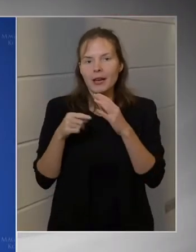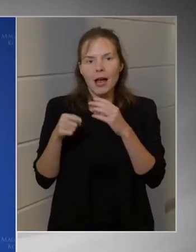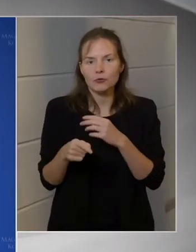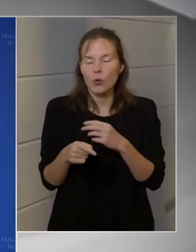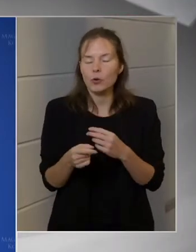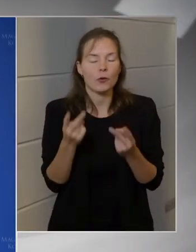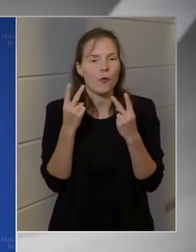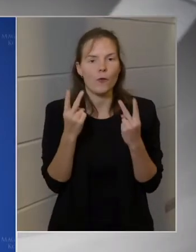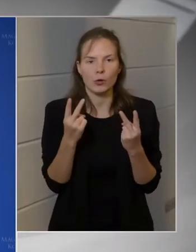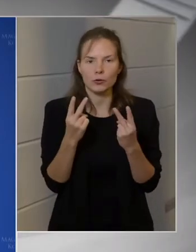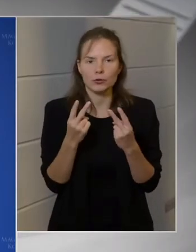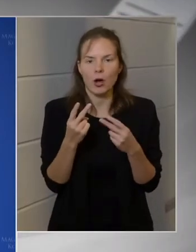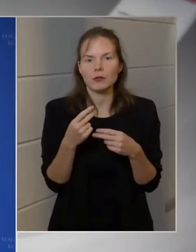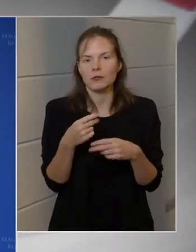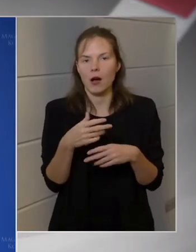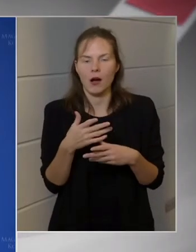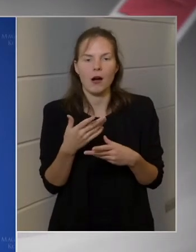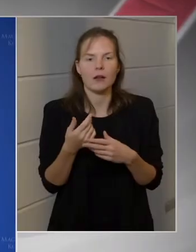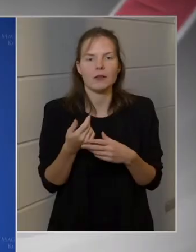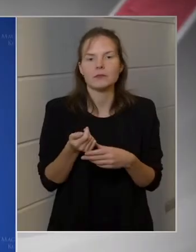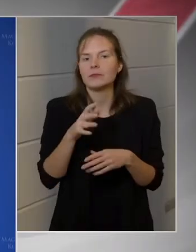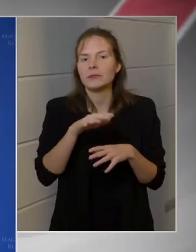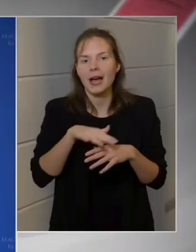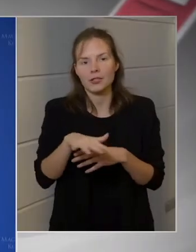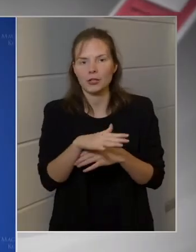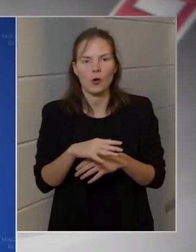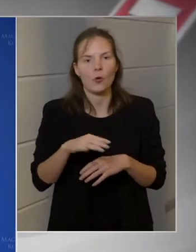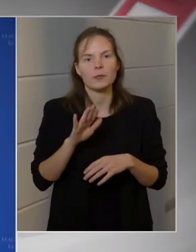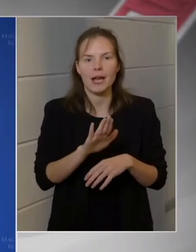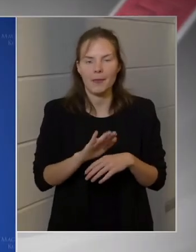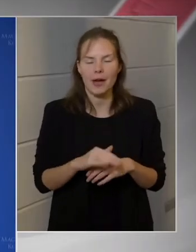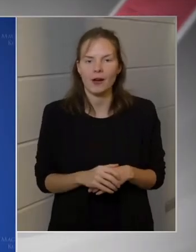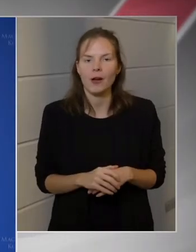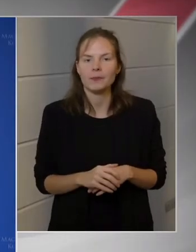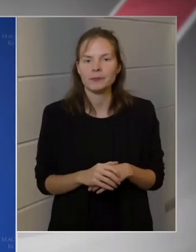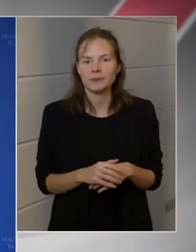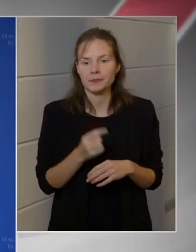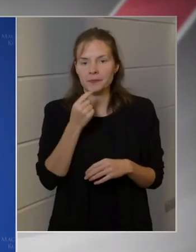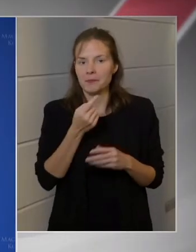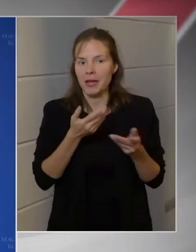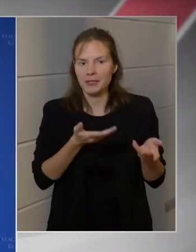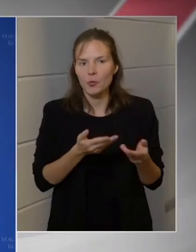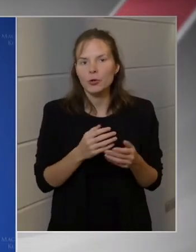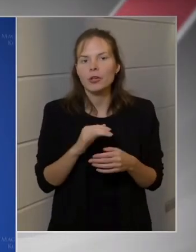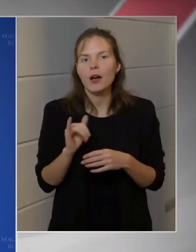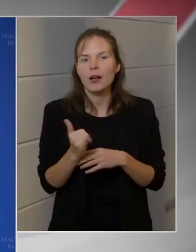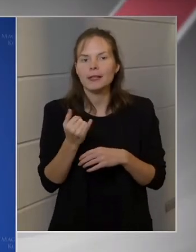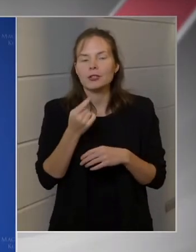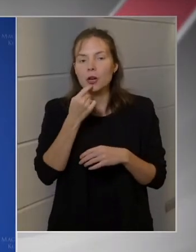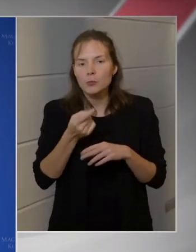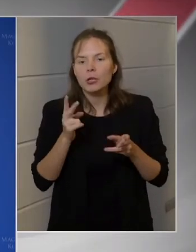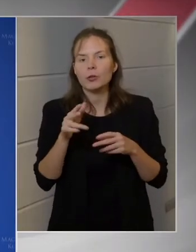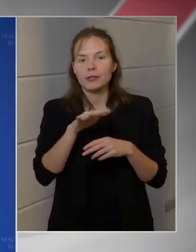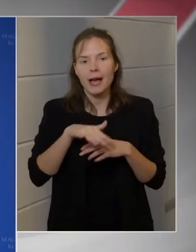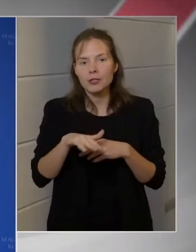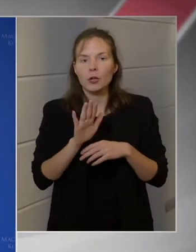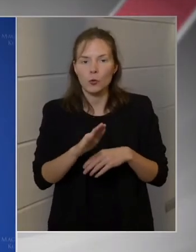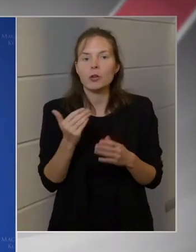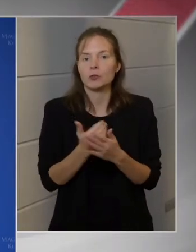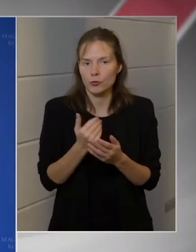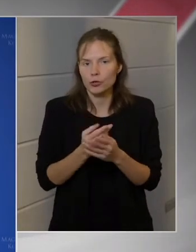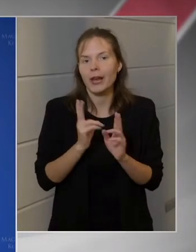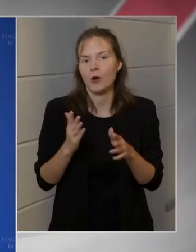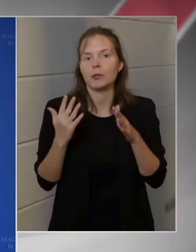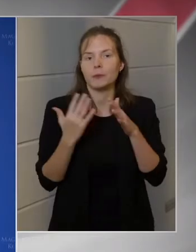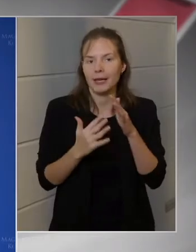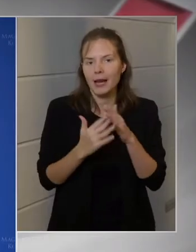társadalmunk számára, mondja az uniós biztos. És azt is mondja, hogy társadalmainknak szüksége van a migrációra